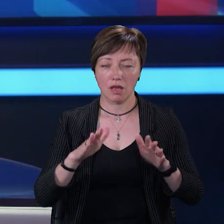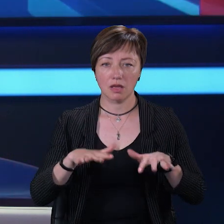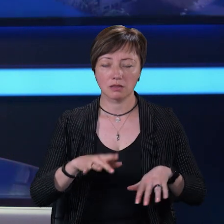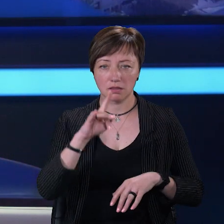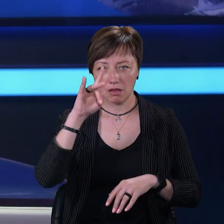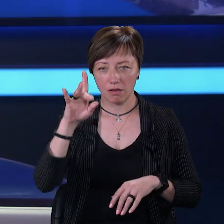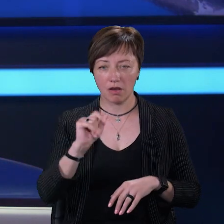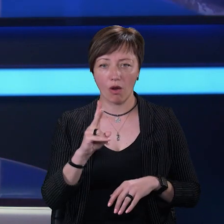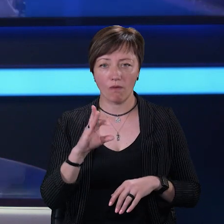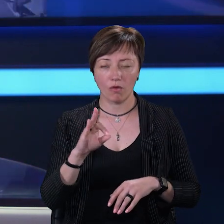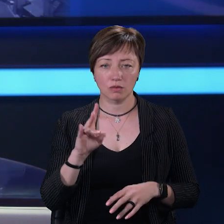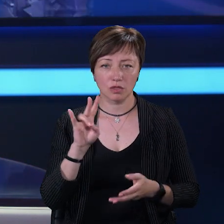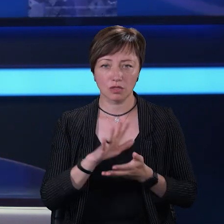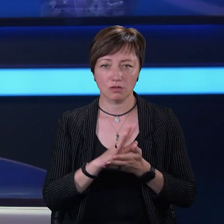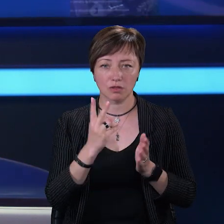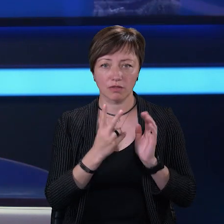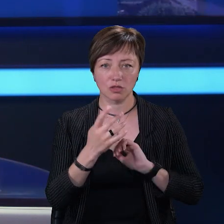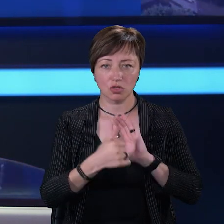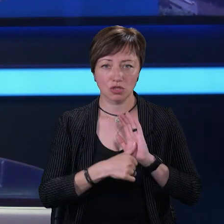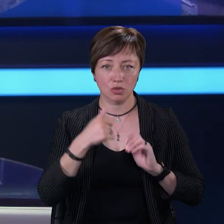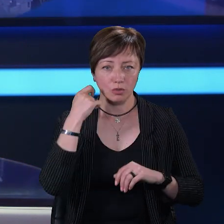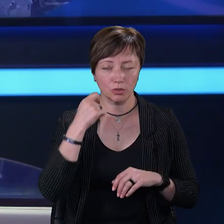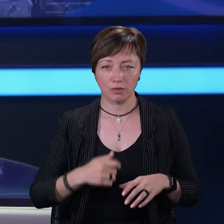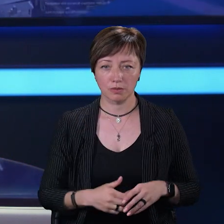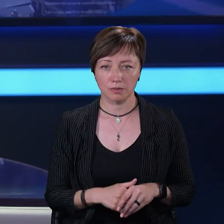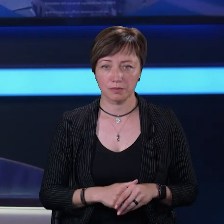Раковому. Йому назавжди 26 років.